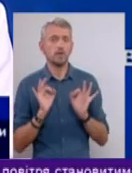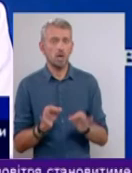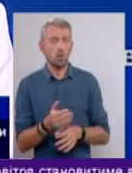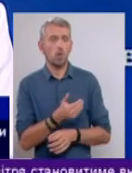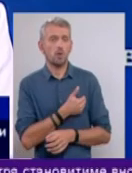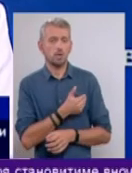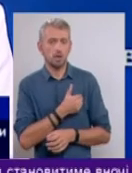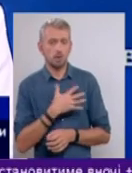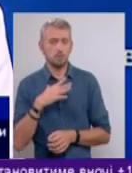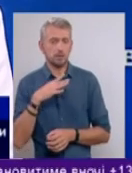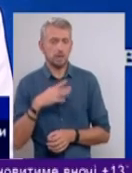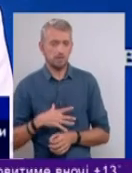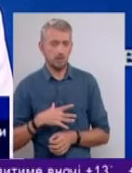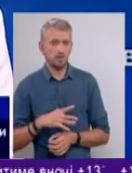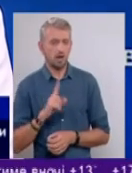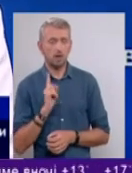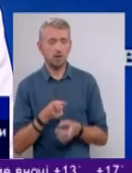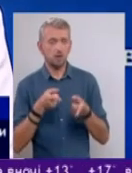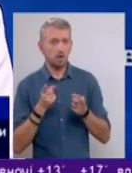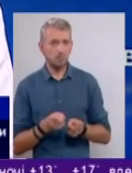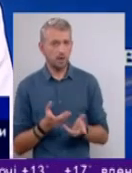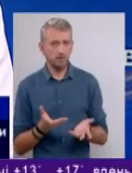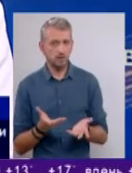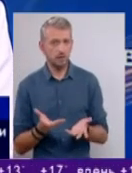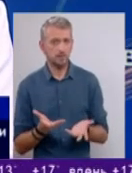хотіла б стриматися, але, насправді,